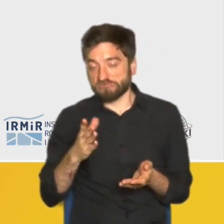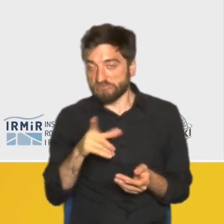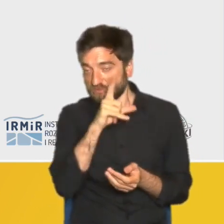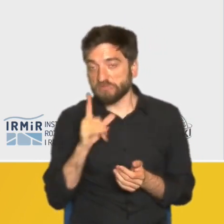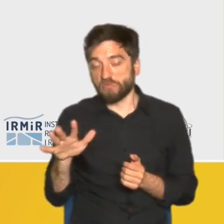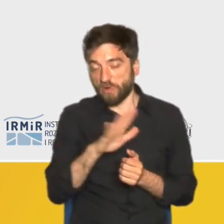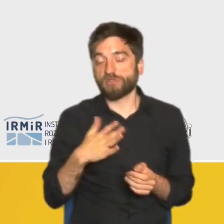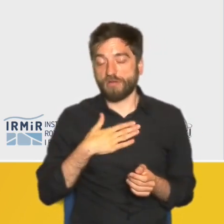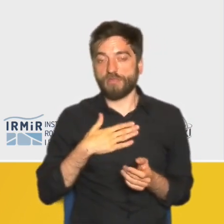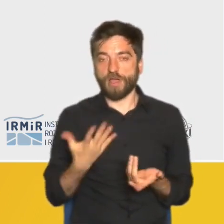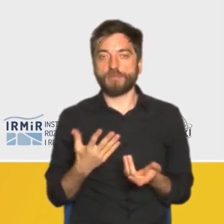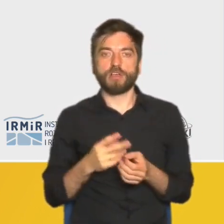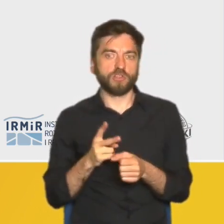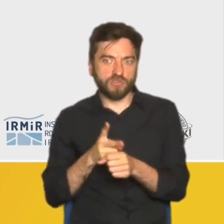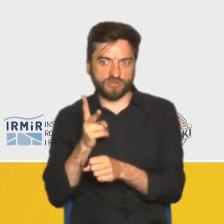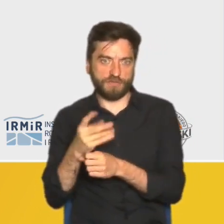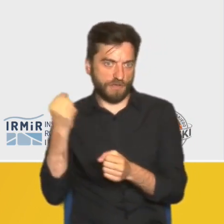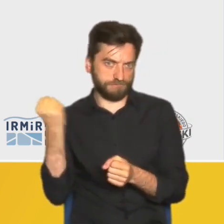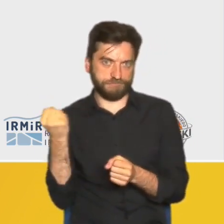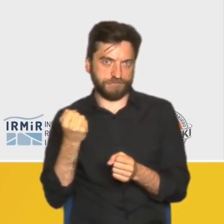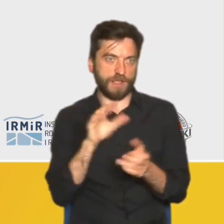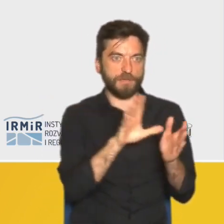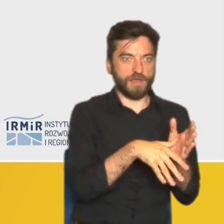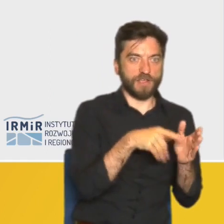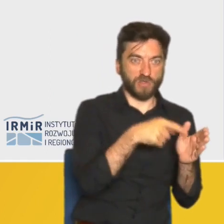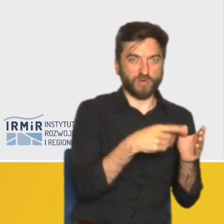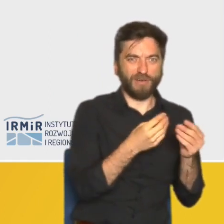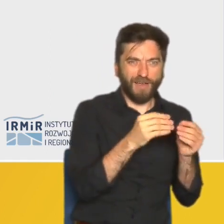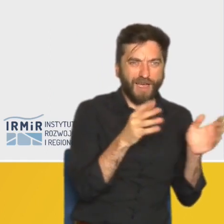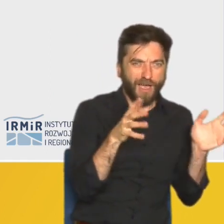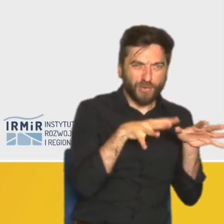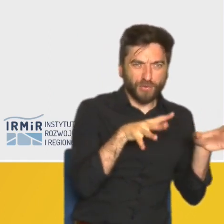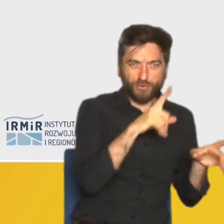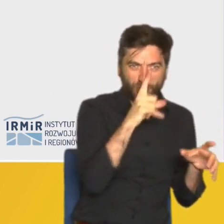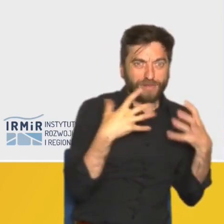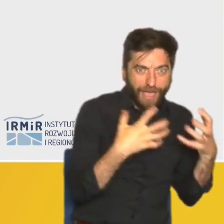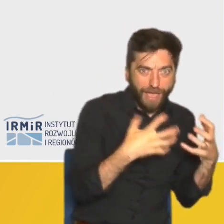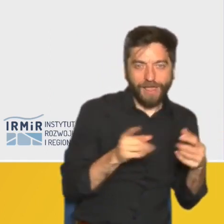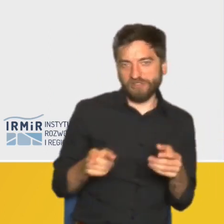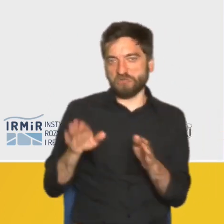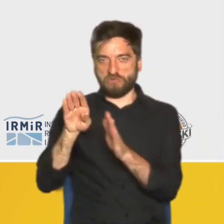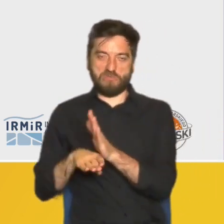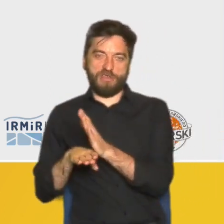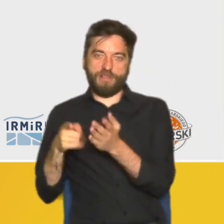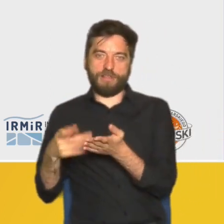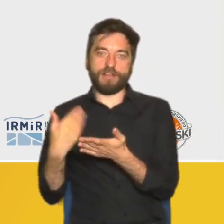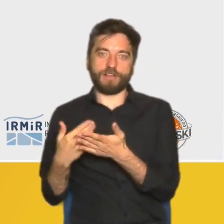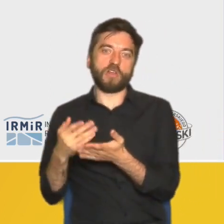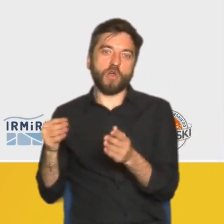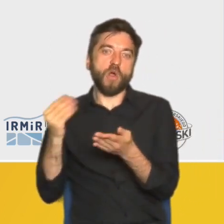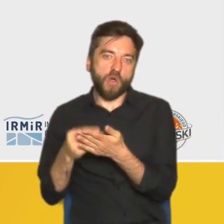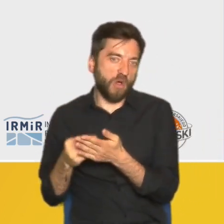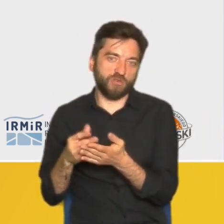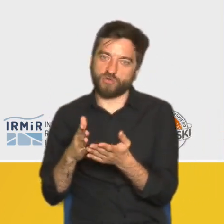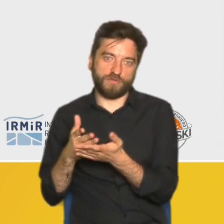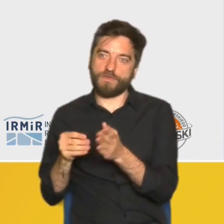może być nawet bardziej dostępna niż w mieście, ponieważ jest jakby mniej osób chętnych i też koszty tych usług nie są